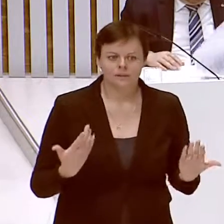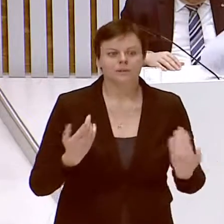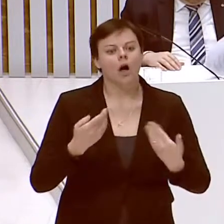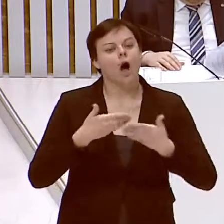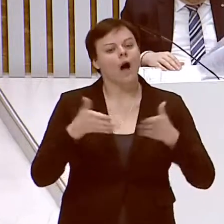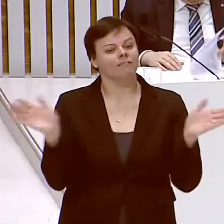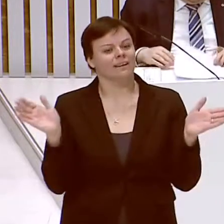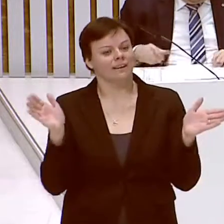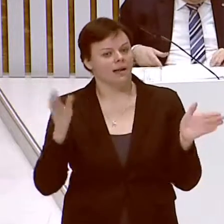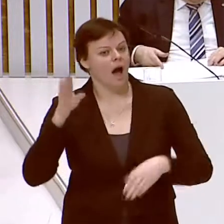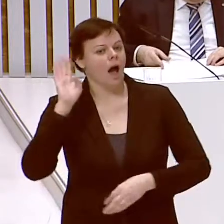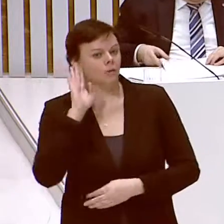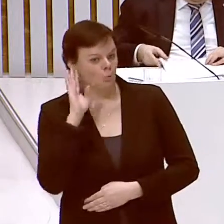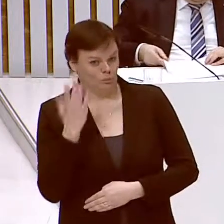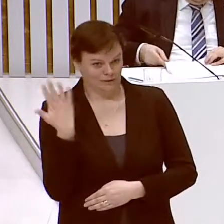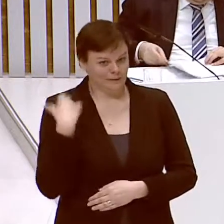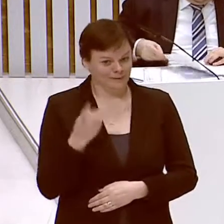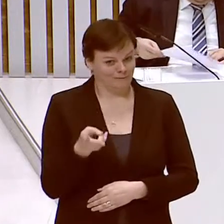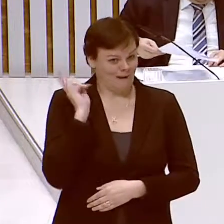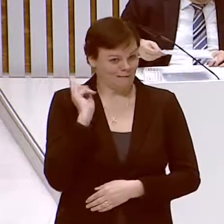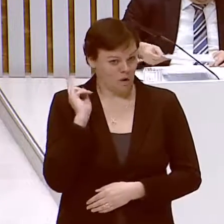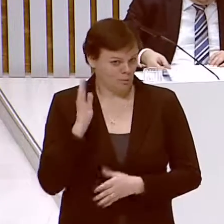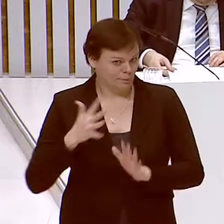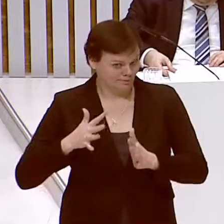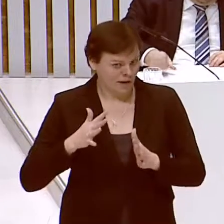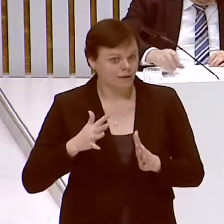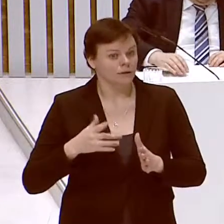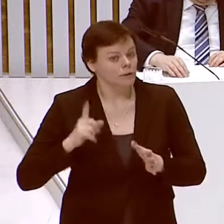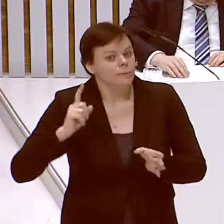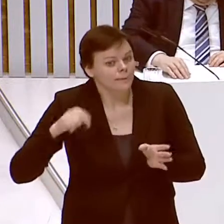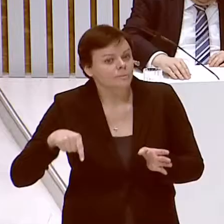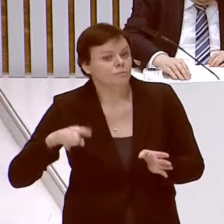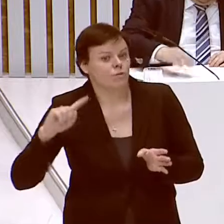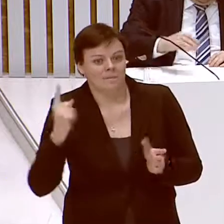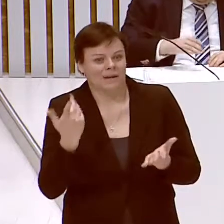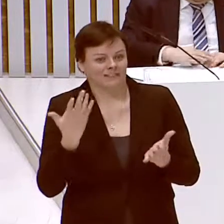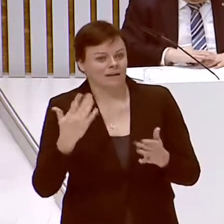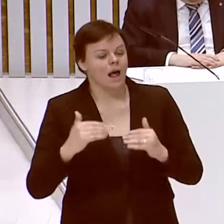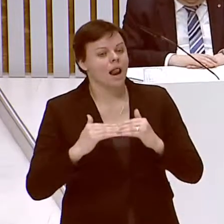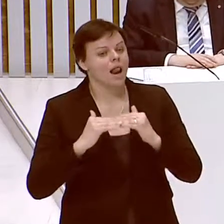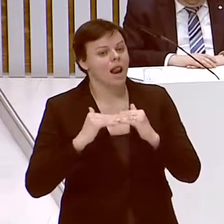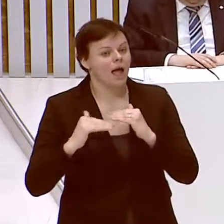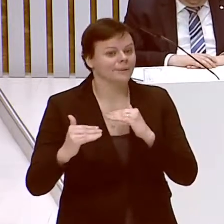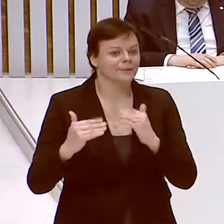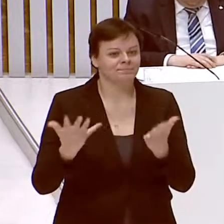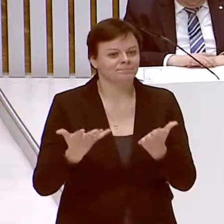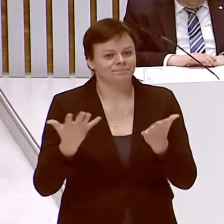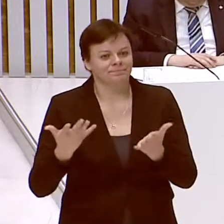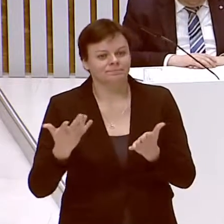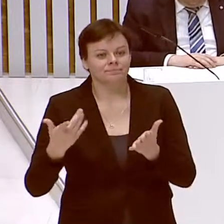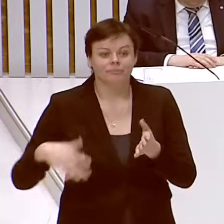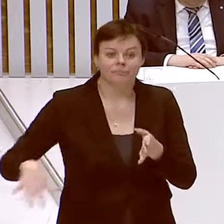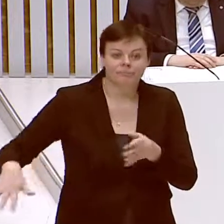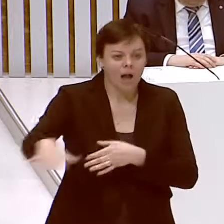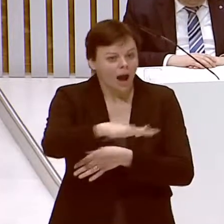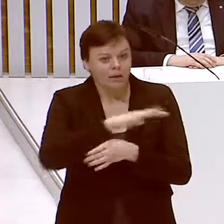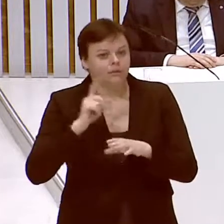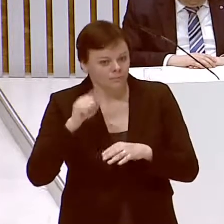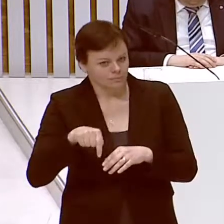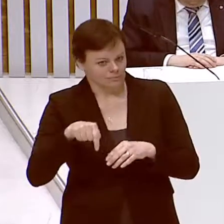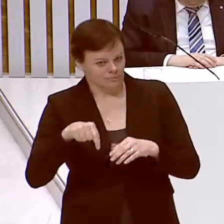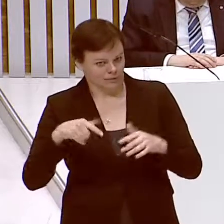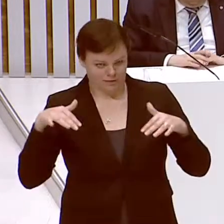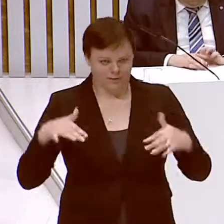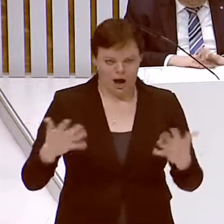wurde dann quasi wieder für die Landesregierung zu Farce. Quasi konnten alle Beteiligten ihren Unmut